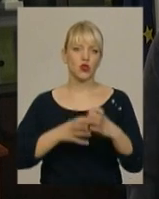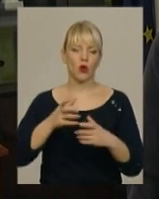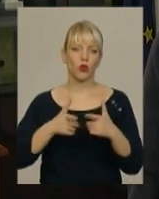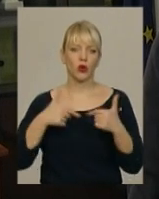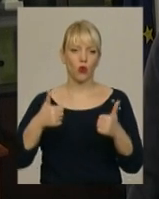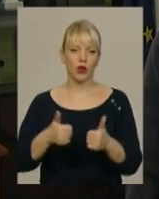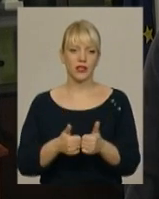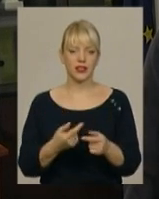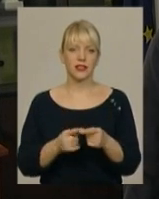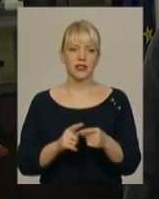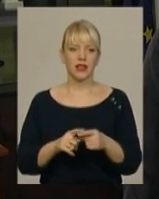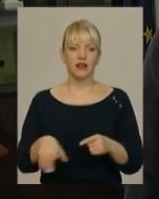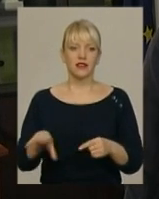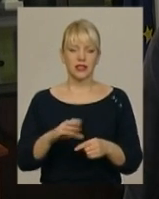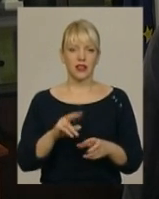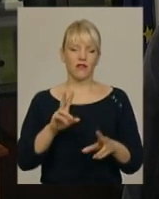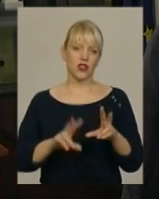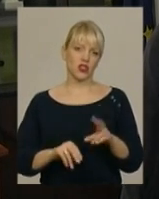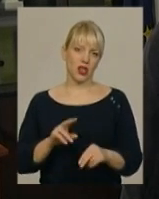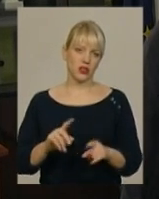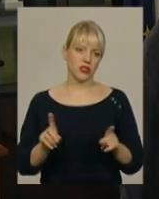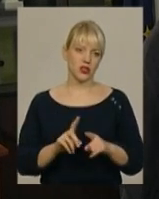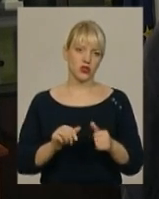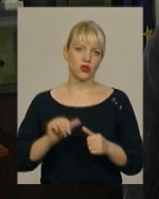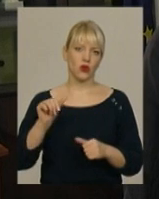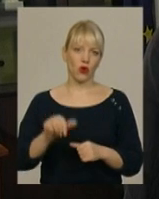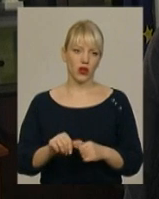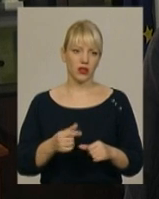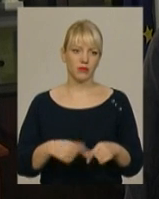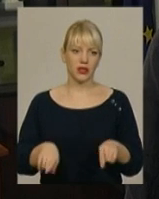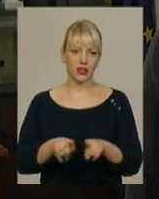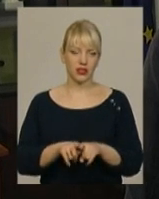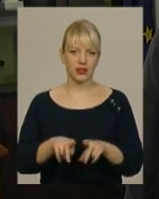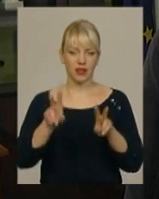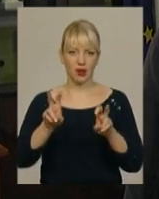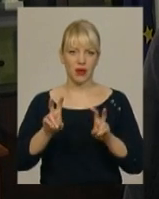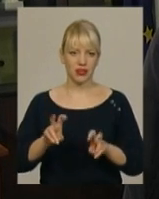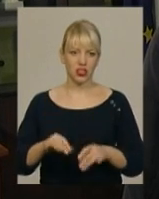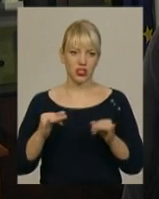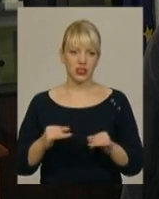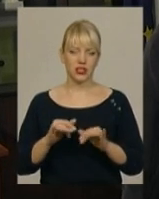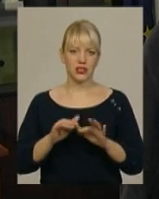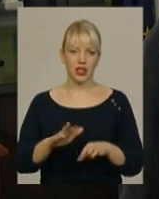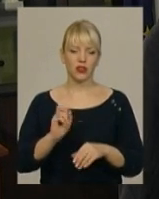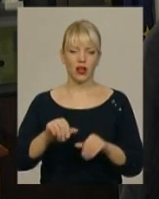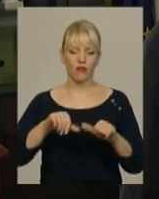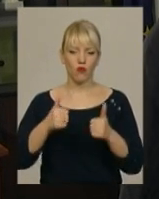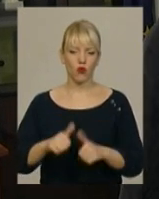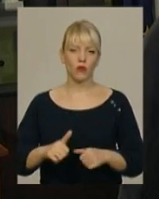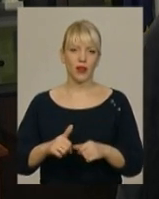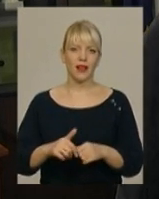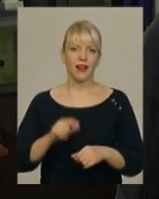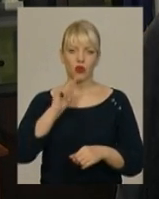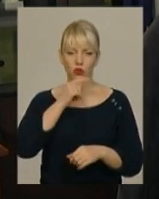організацій. Ми все-таки вважали, що крім таких тематичних, цікавих заходів, форум економічного розвитку,